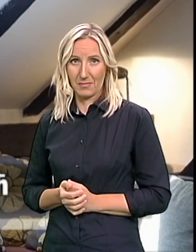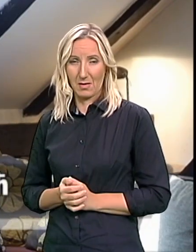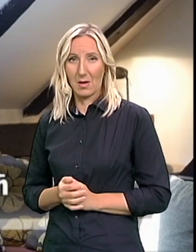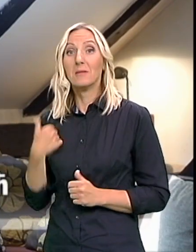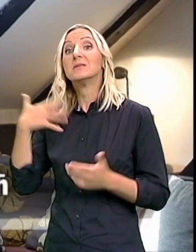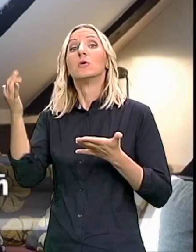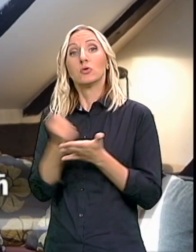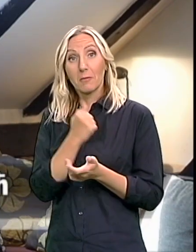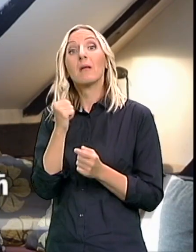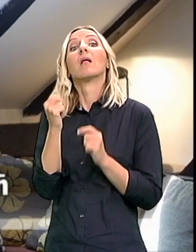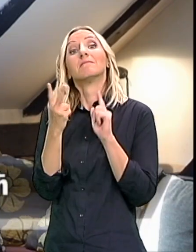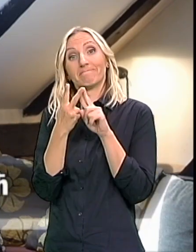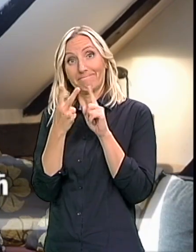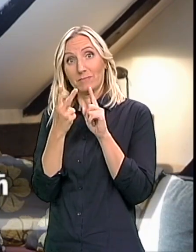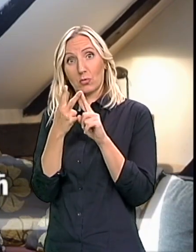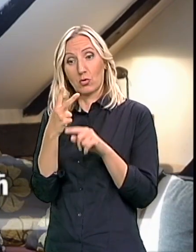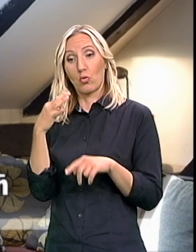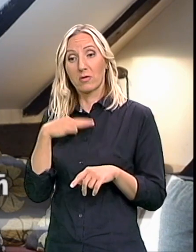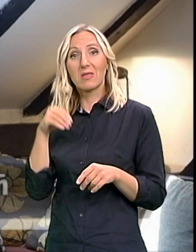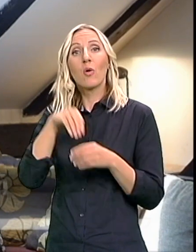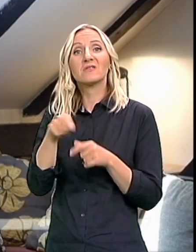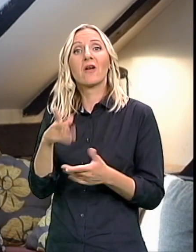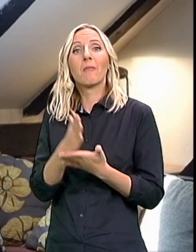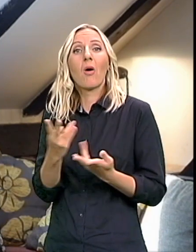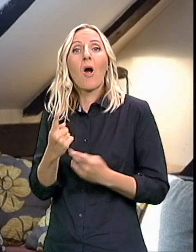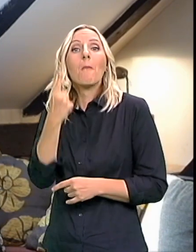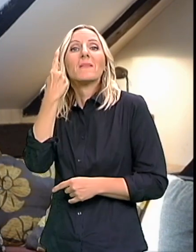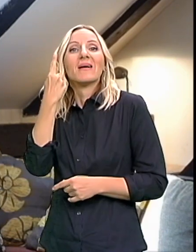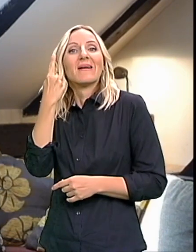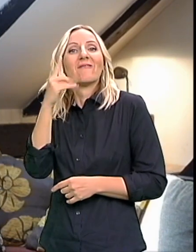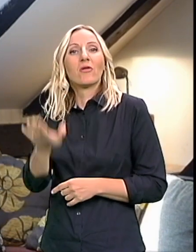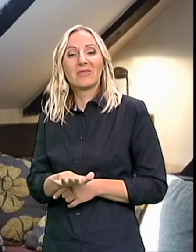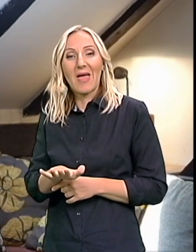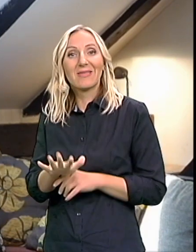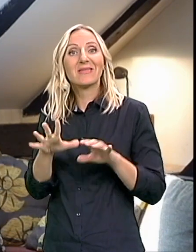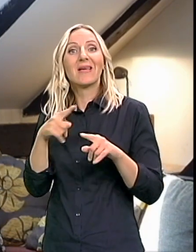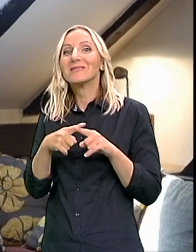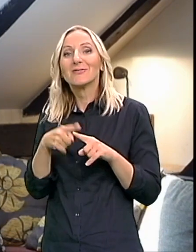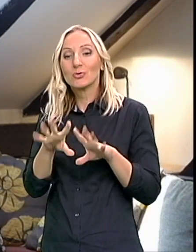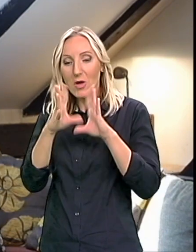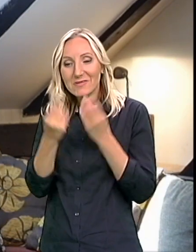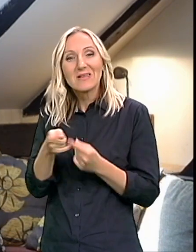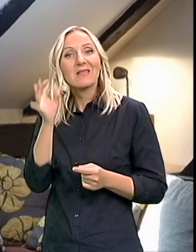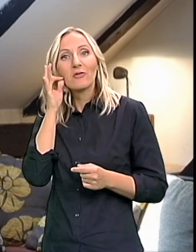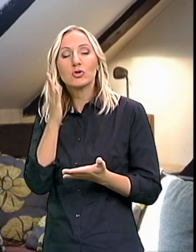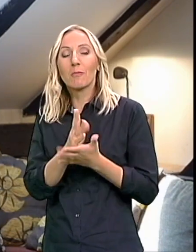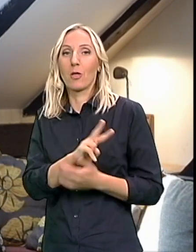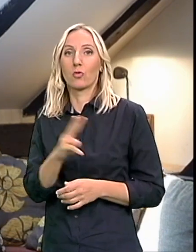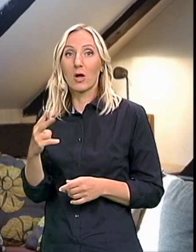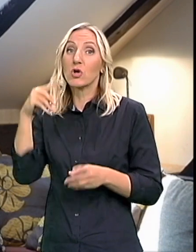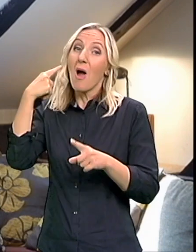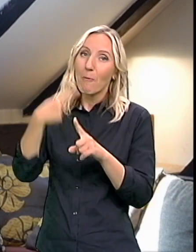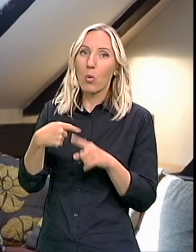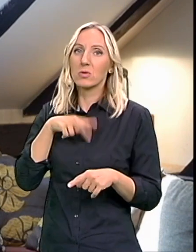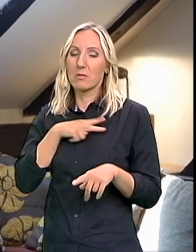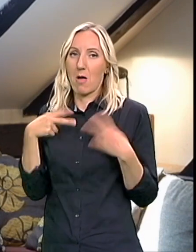to je namo Mnogo toga bilo prvo dete Jer sve je sa njom bilo drugačije S tim što su strahovi bili mnogo veći